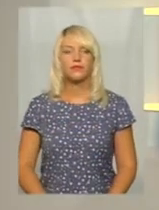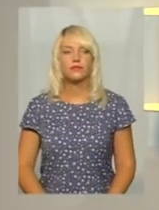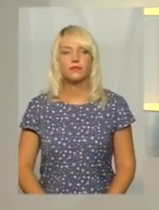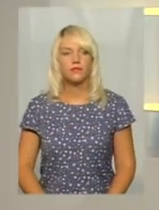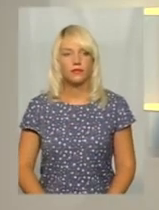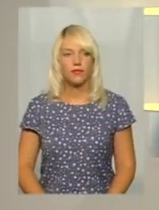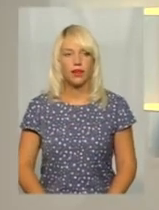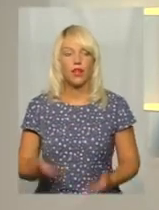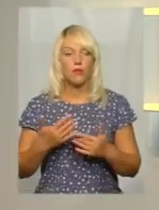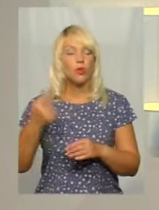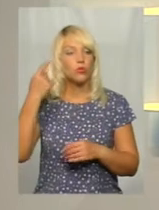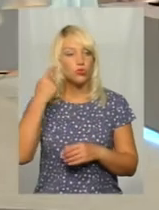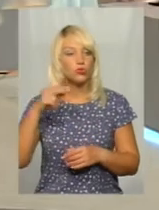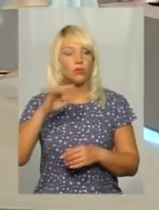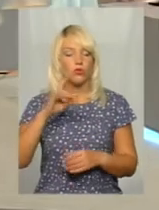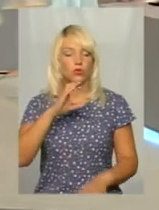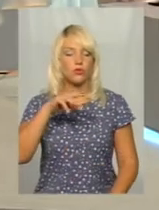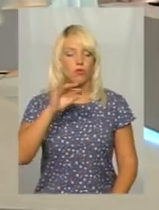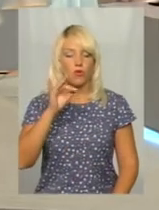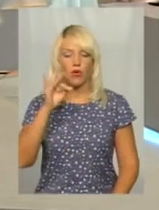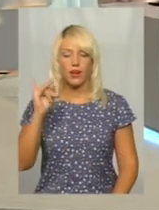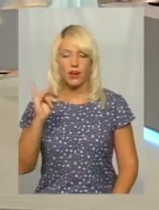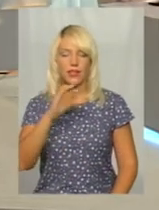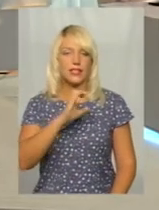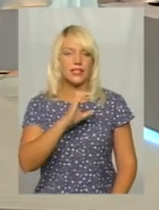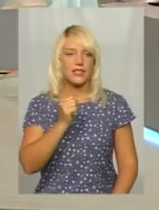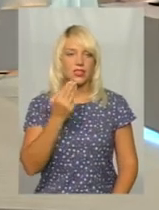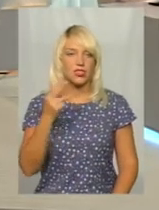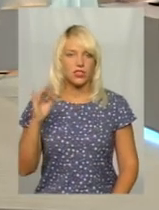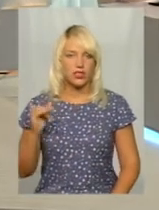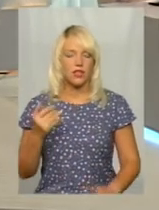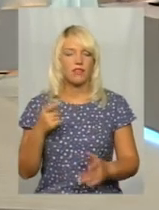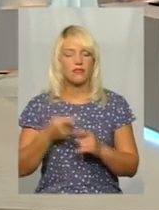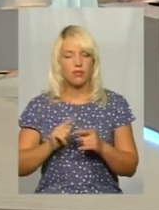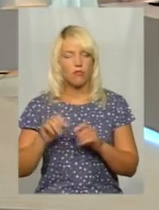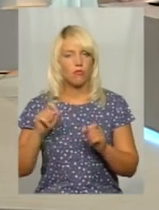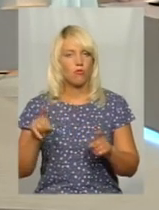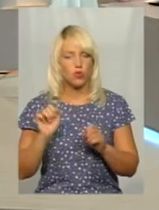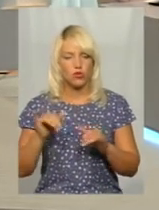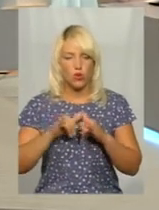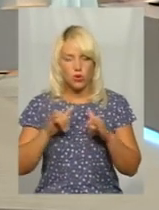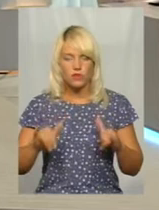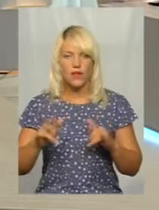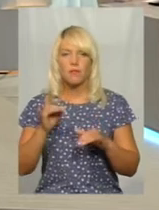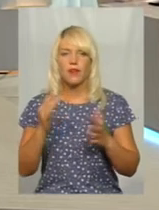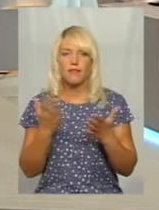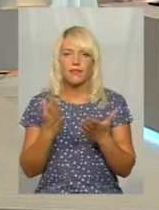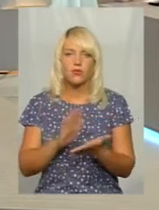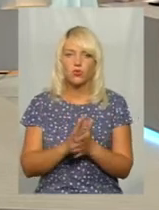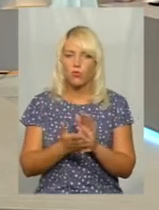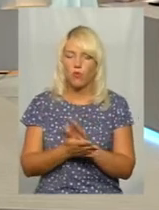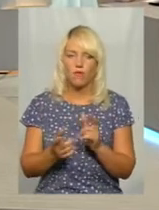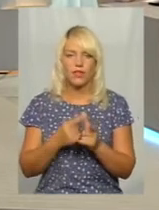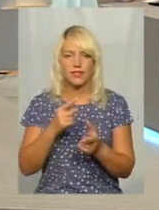Ми почули про спори сашки. Вони можуть розвиватися при певних умовах і ставати